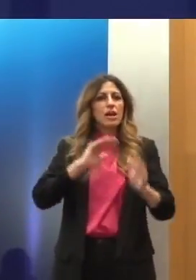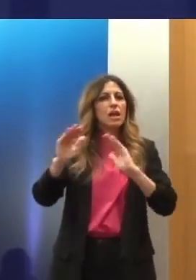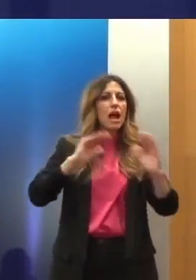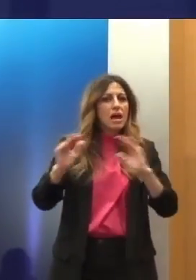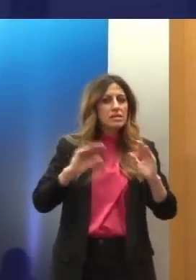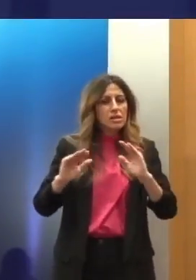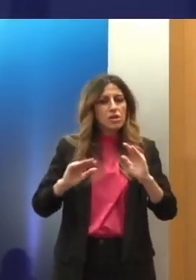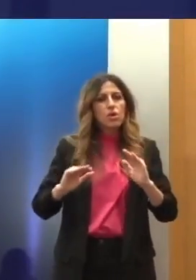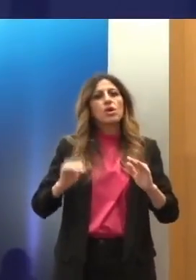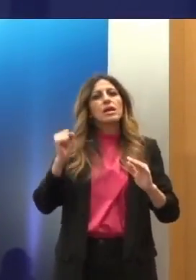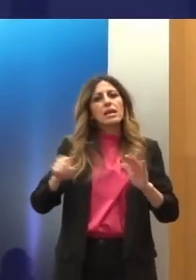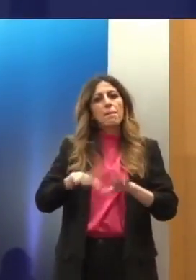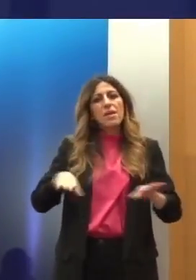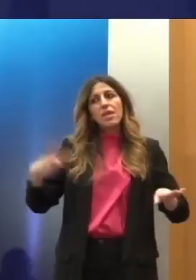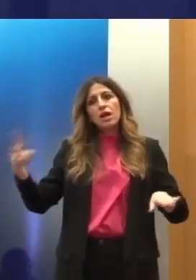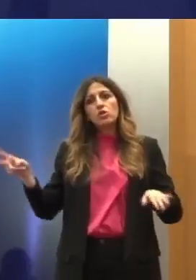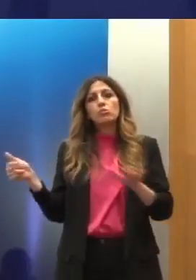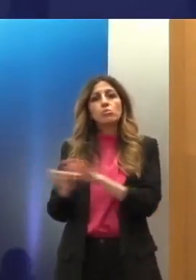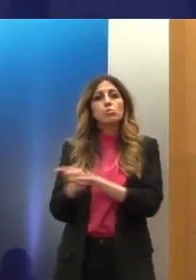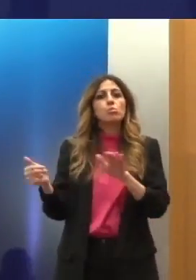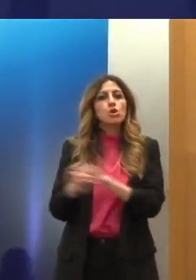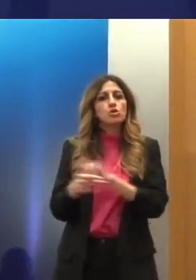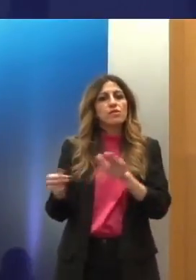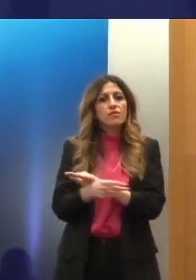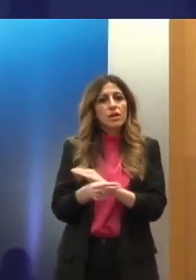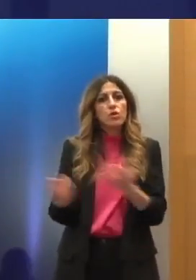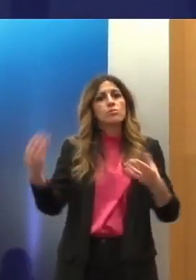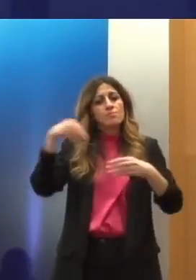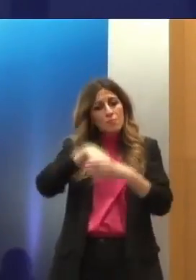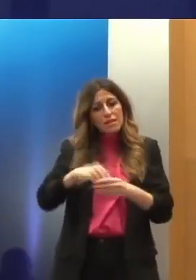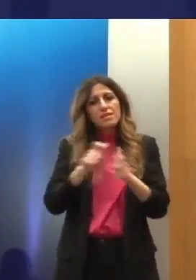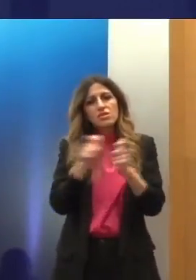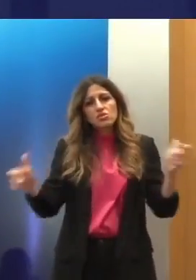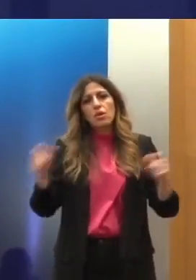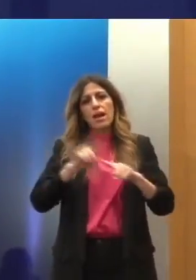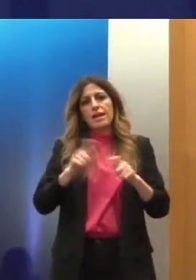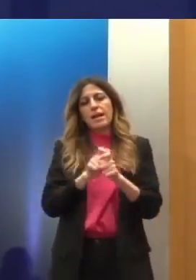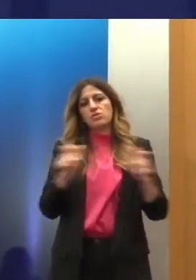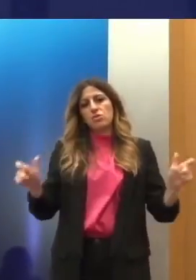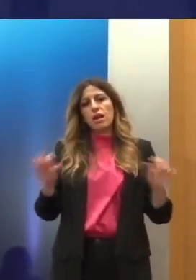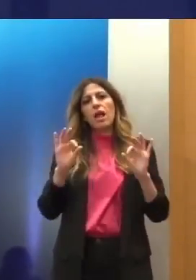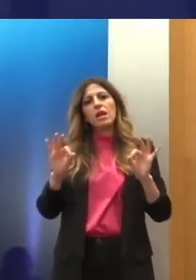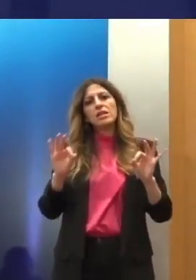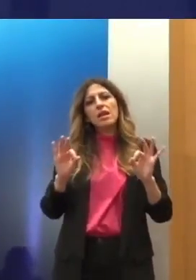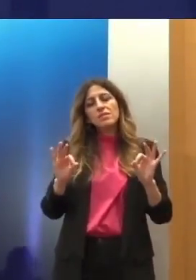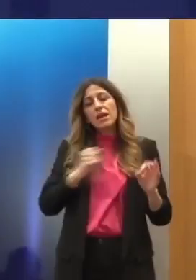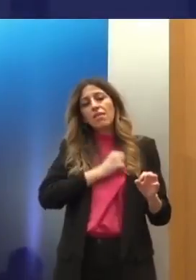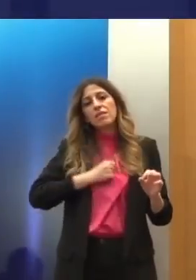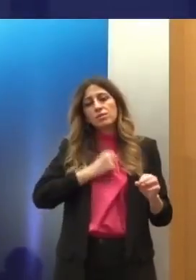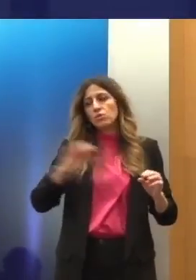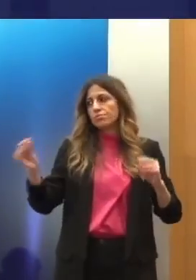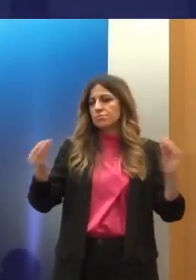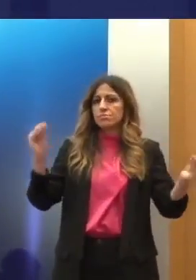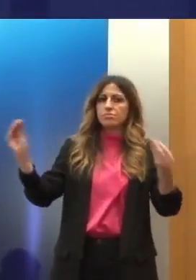στο σύστημα εκπαίδευσης χώρας. Εκεί είδαμε και κάποιες ρατσιστικές αντιδράσεις στα χαρακτήριες αλλά